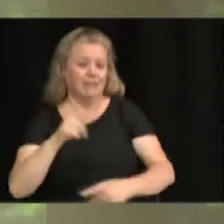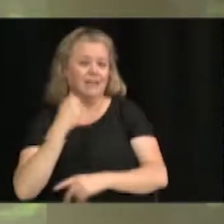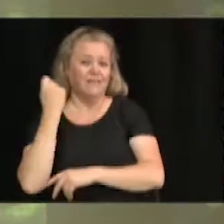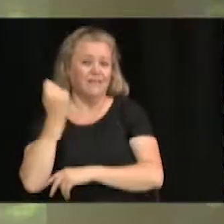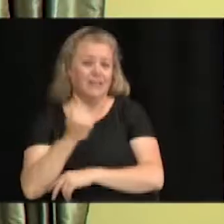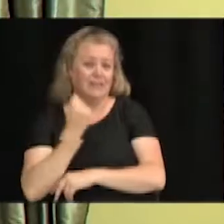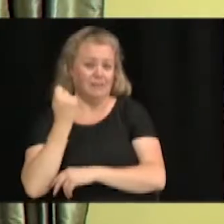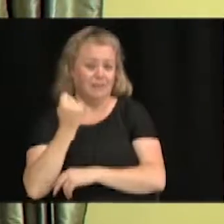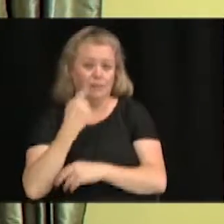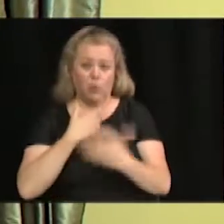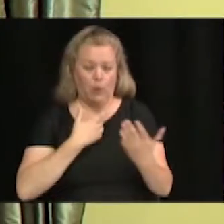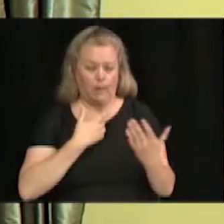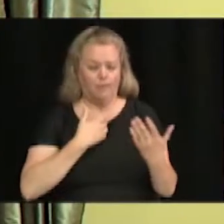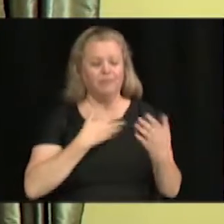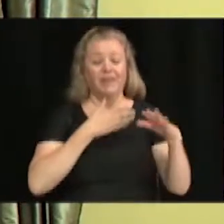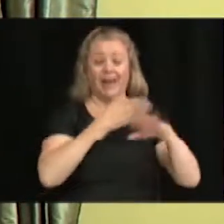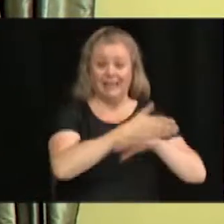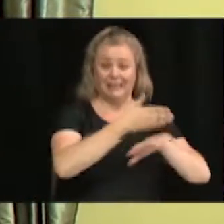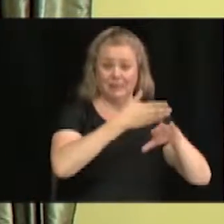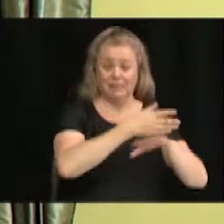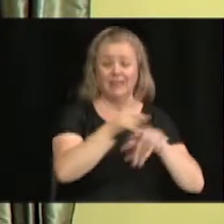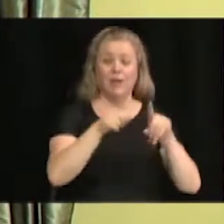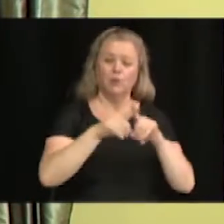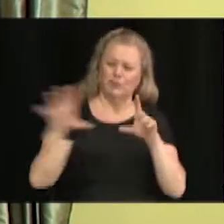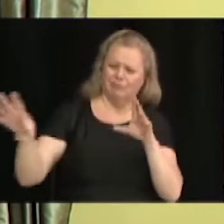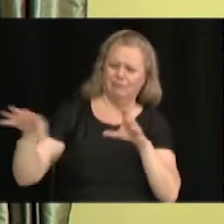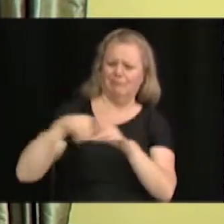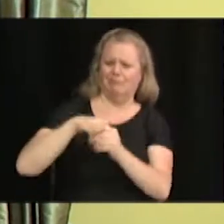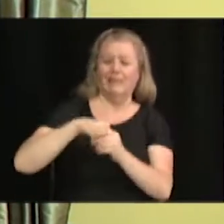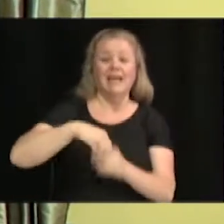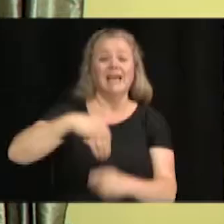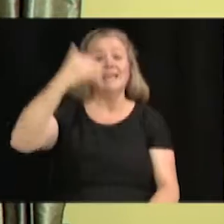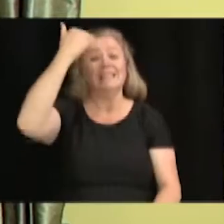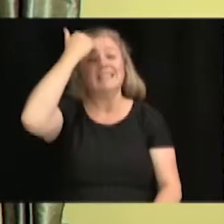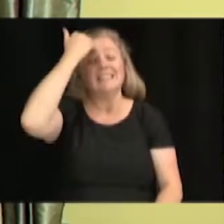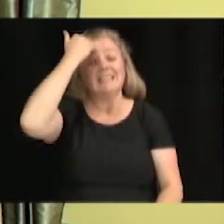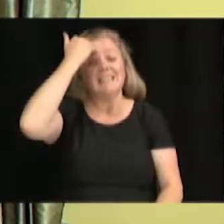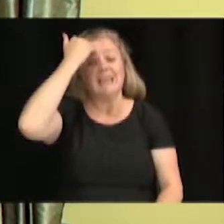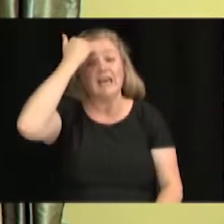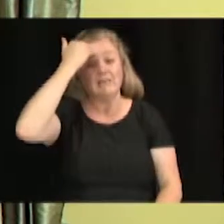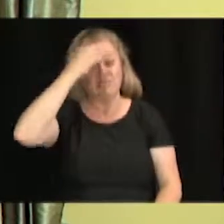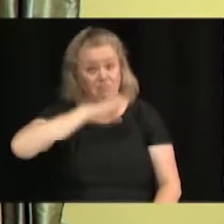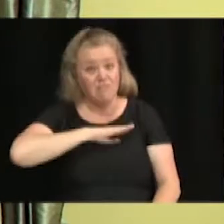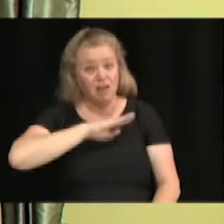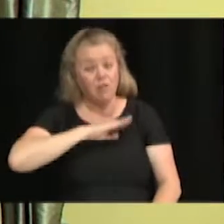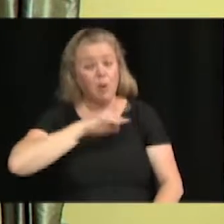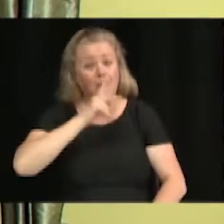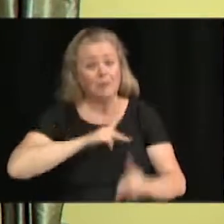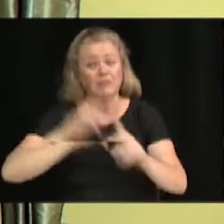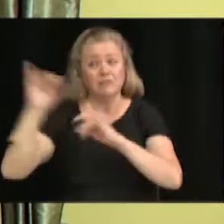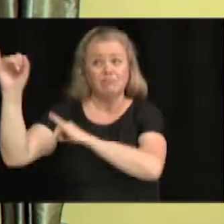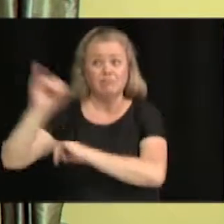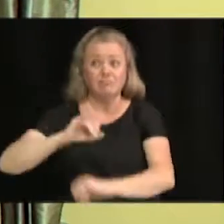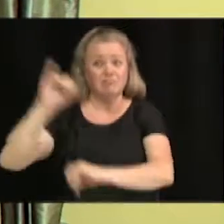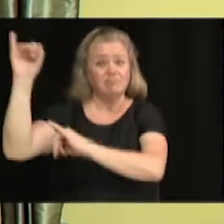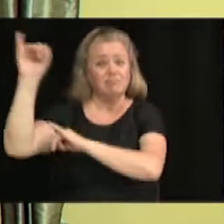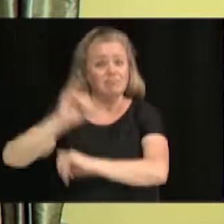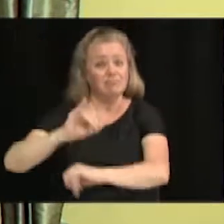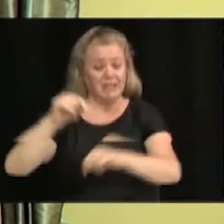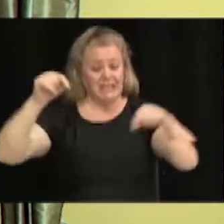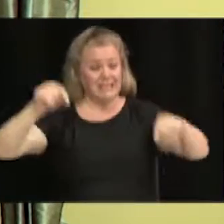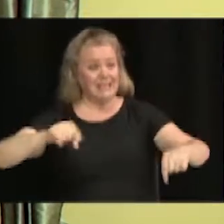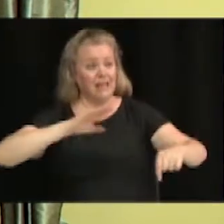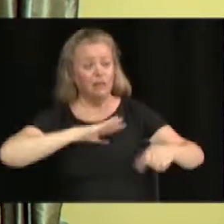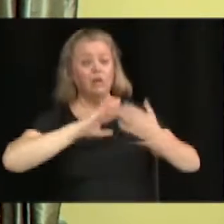l'inclusion. Vous savez que Victoriaville fait partie des 14 villes d'accueil de réfugiés au Québec. Et ça, c'est quand